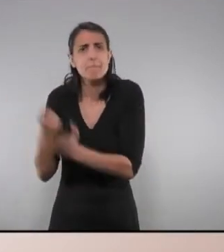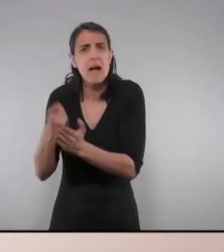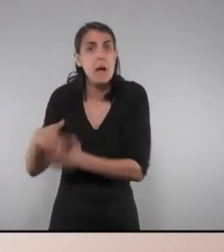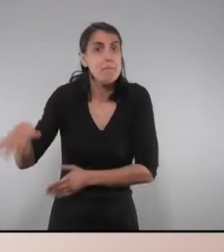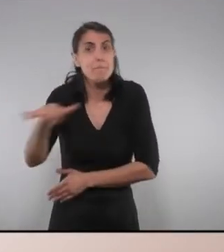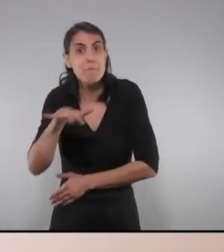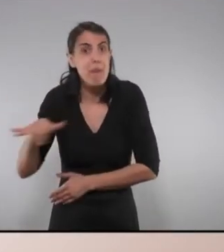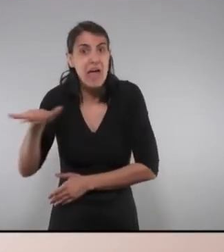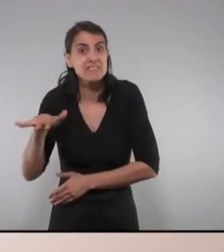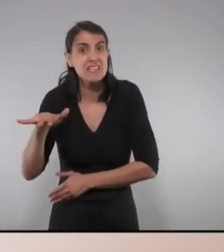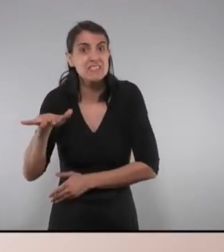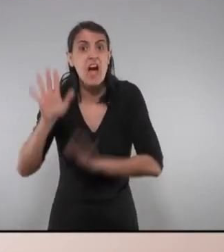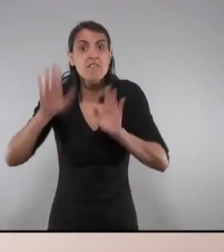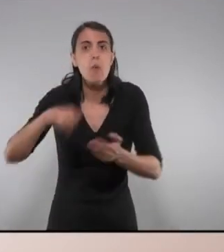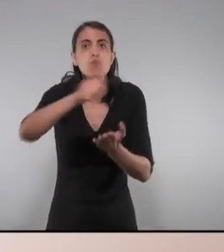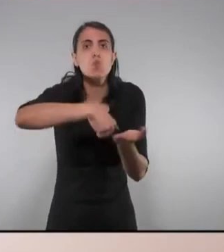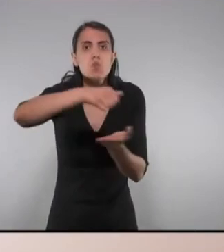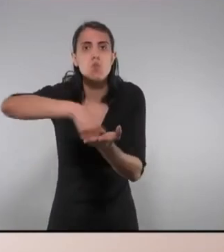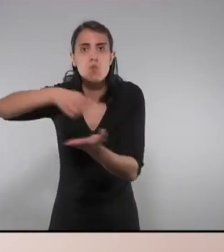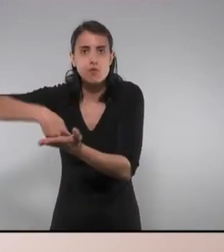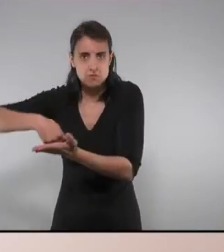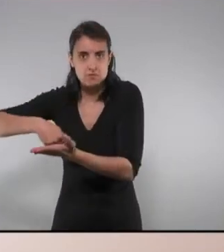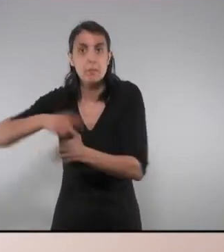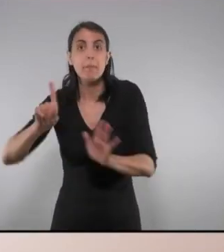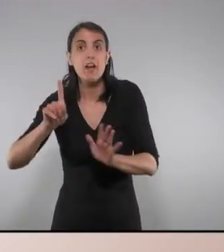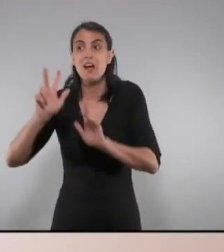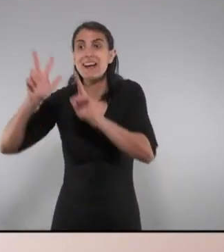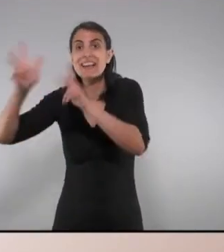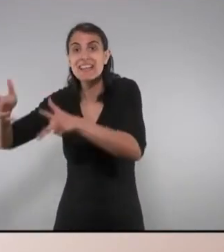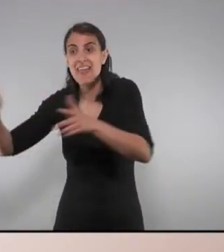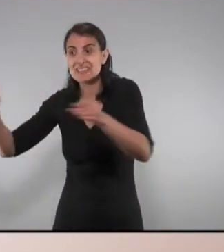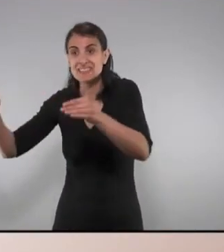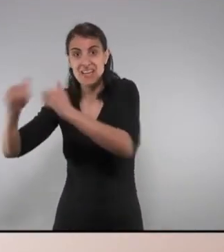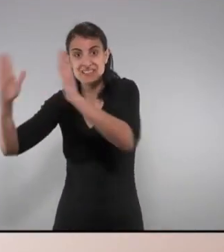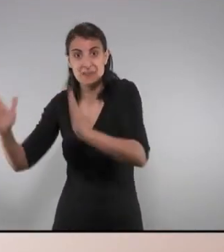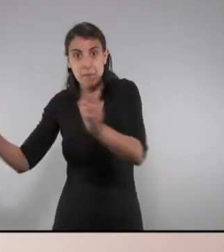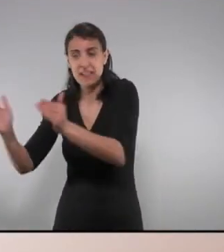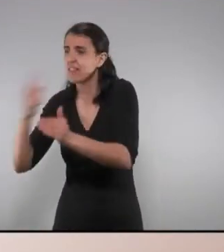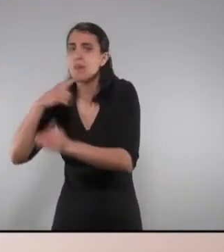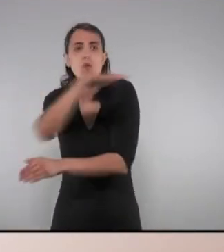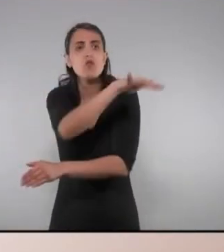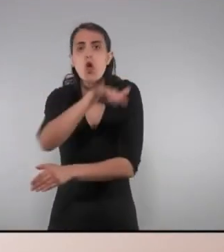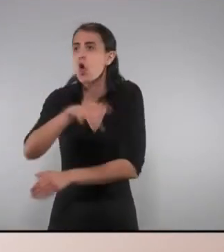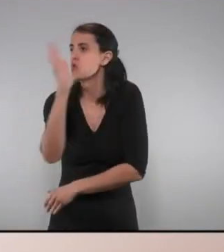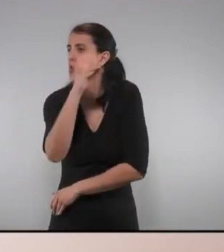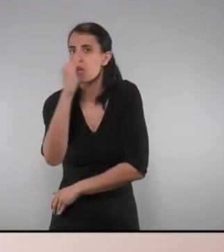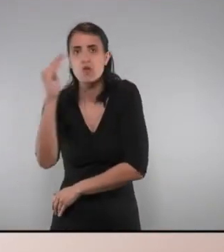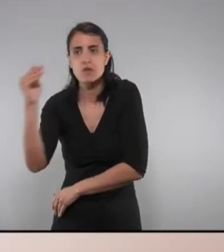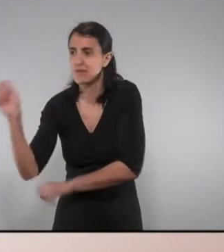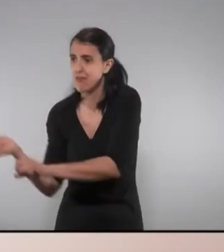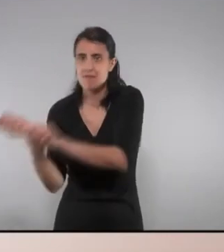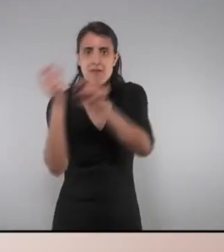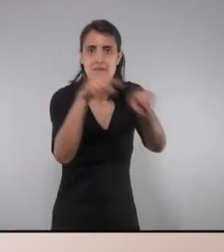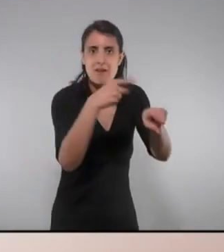mai no van ser ocupades. mentre se'ls deia a les residències més petites que no hi havia places, que no hi havia lloc i que, per tant, no podien